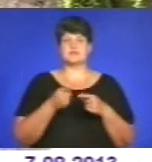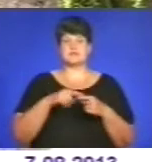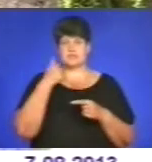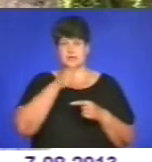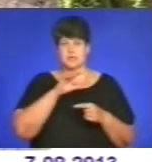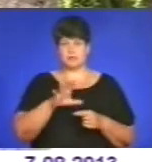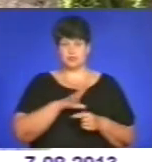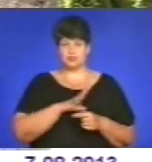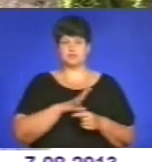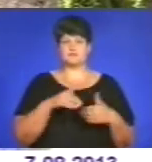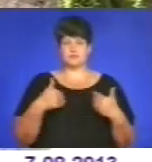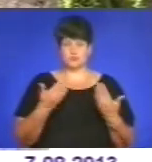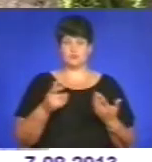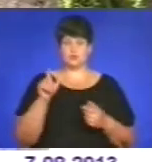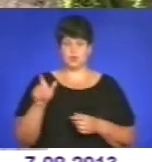звернулося людей.